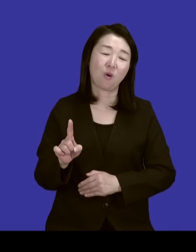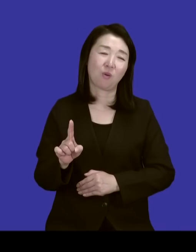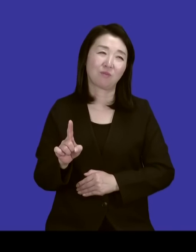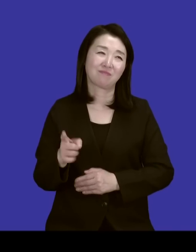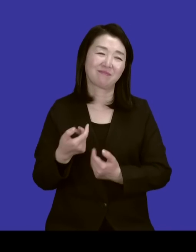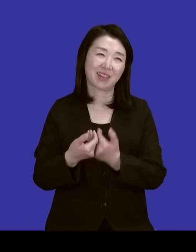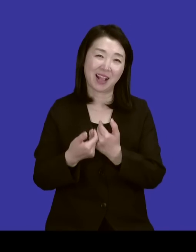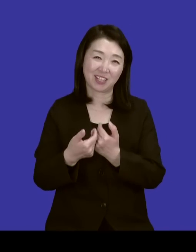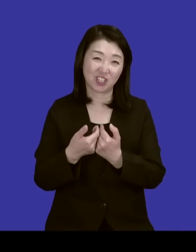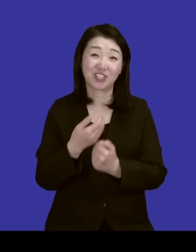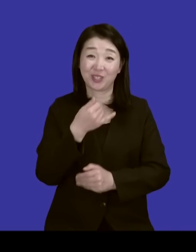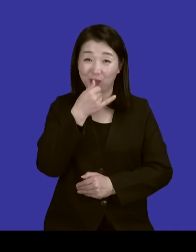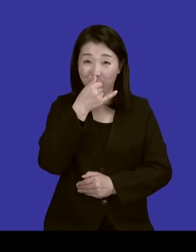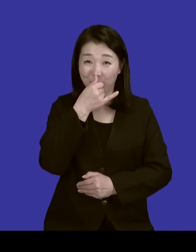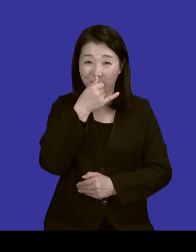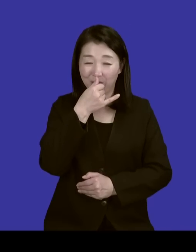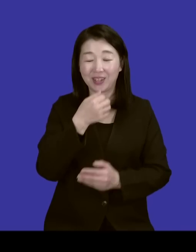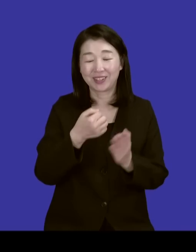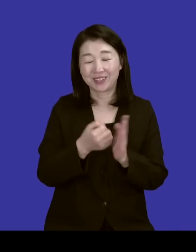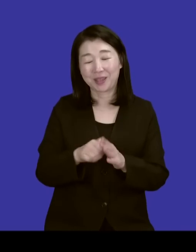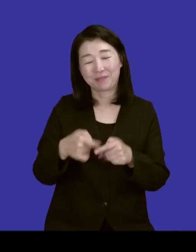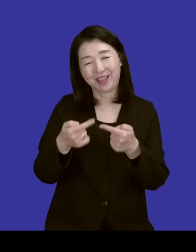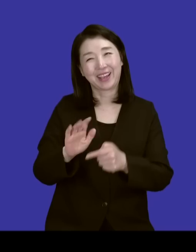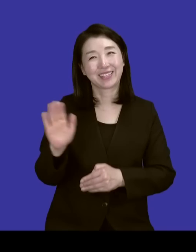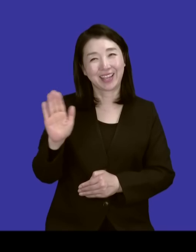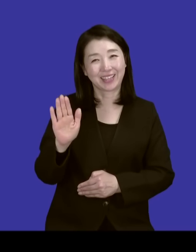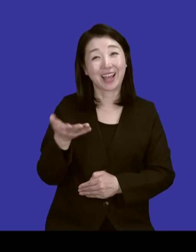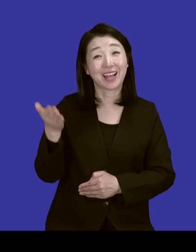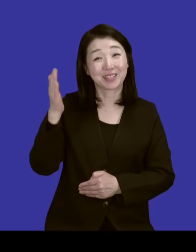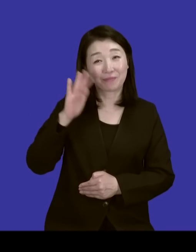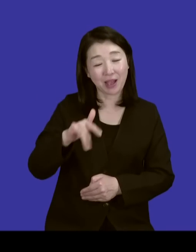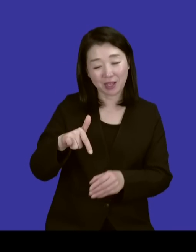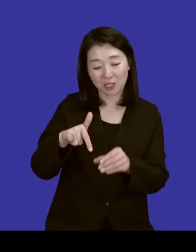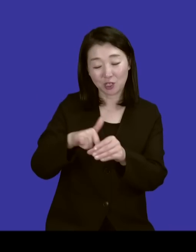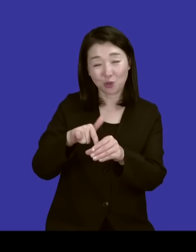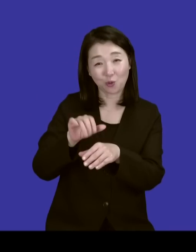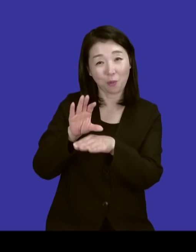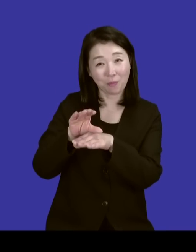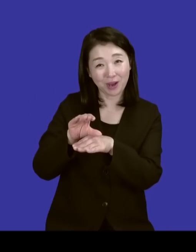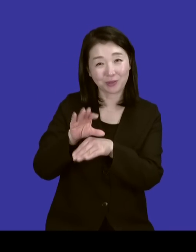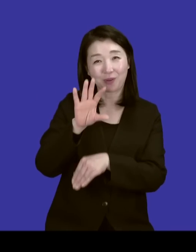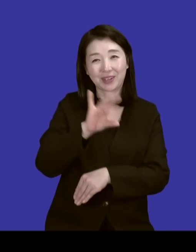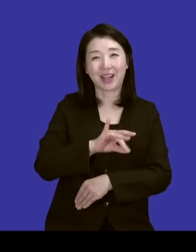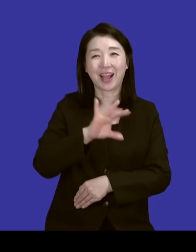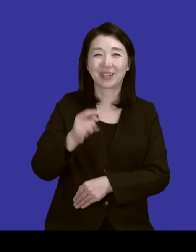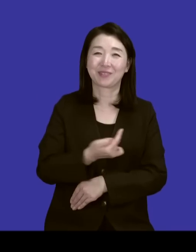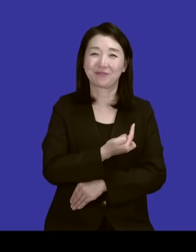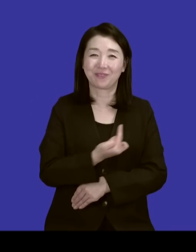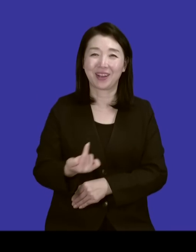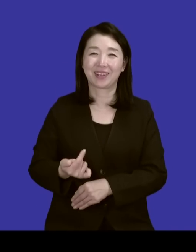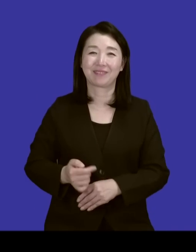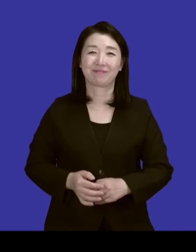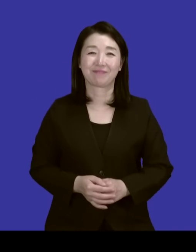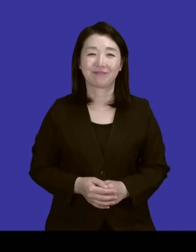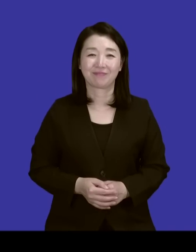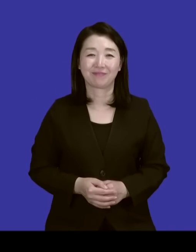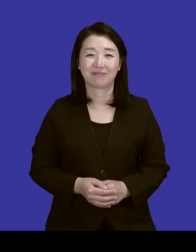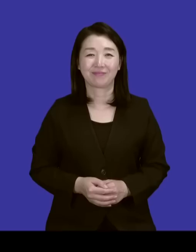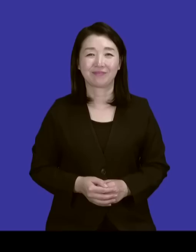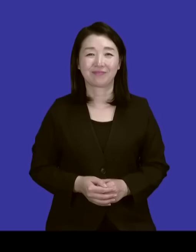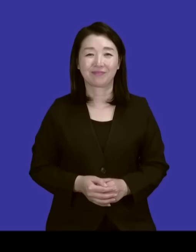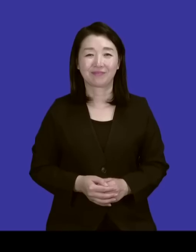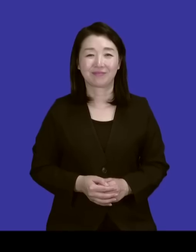같은 그런 때도 있어서 그러다 보니까 기독교 방송국은 그래도 가끔 나오게 되는 것 같아요. 예. 그래도 많은